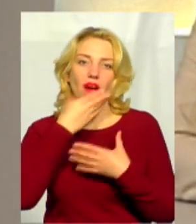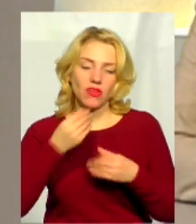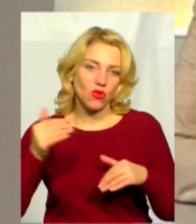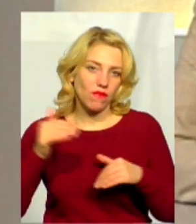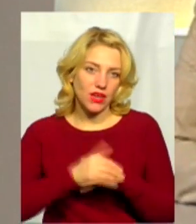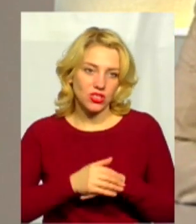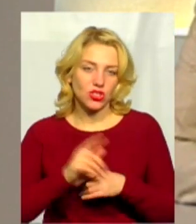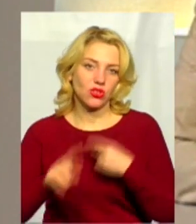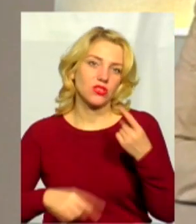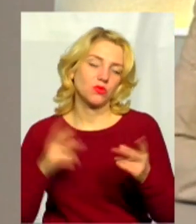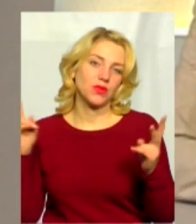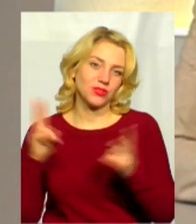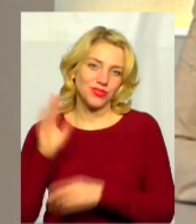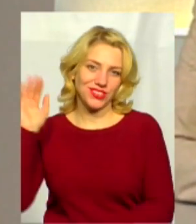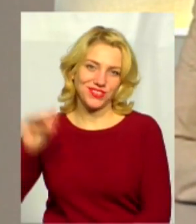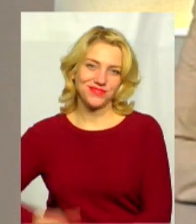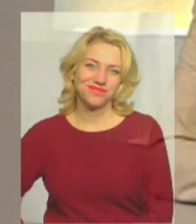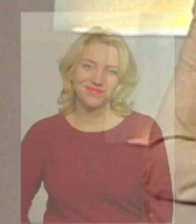зустрічі у наступній темі дня.